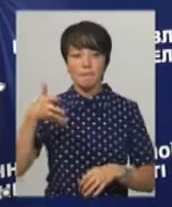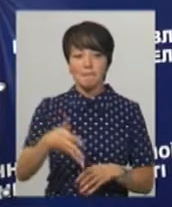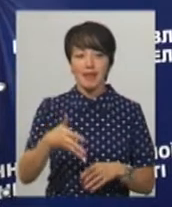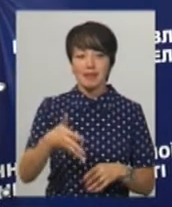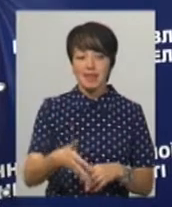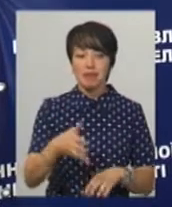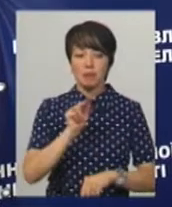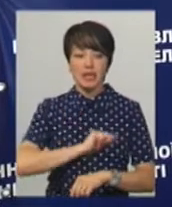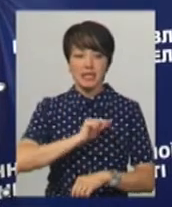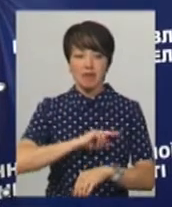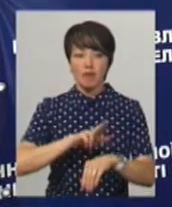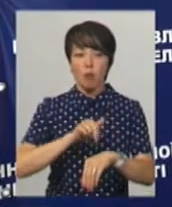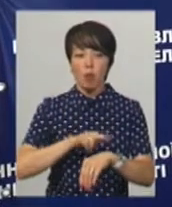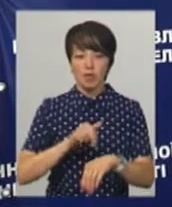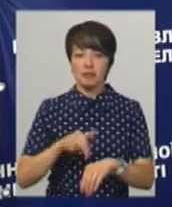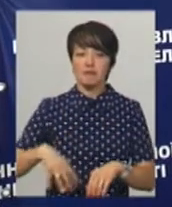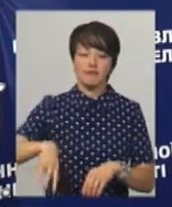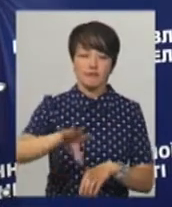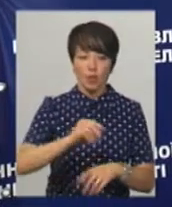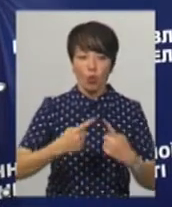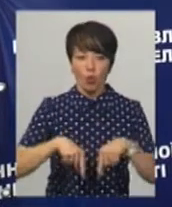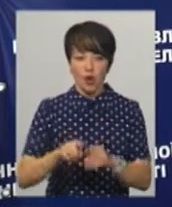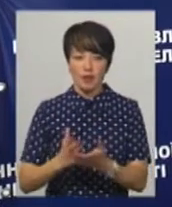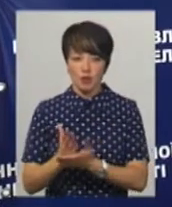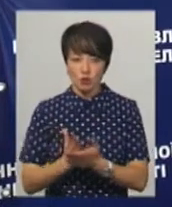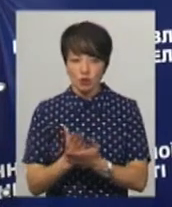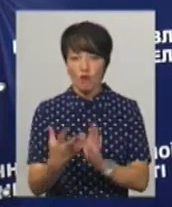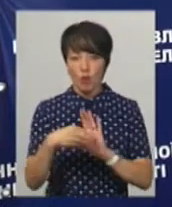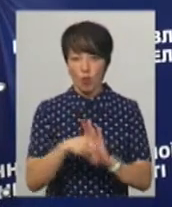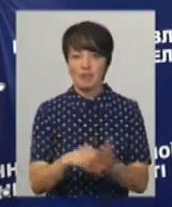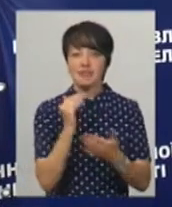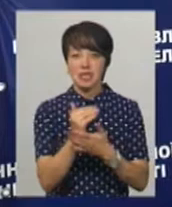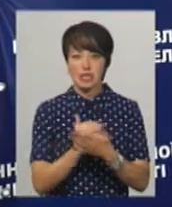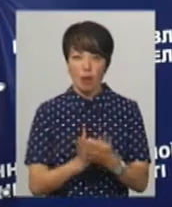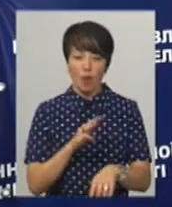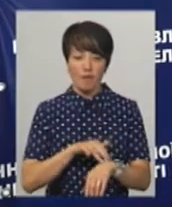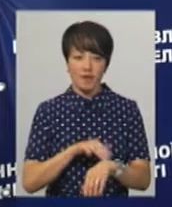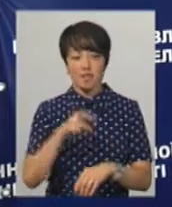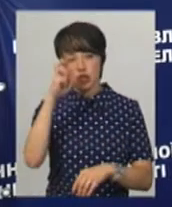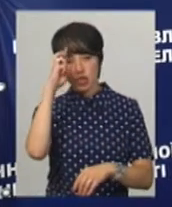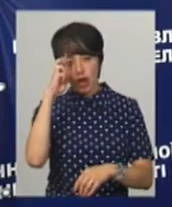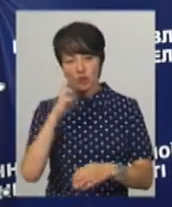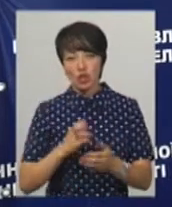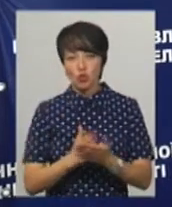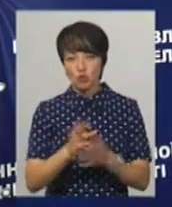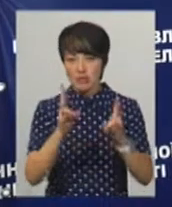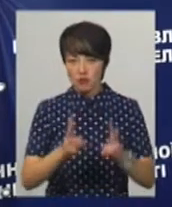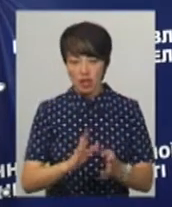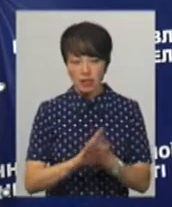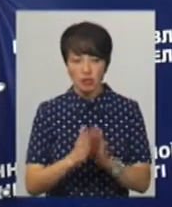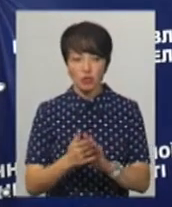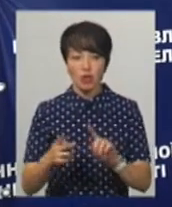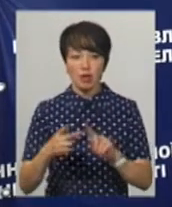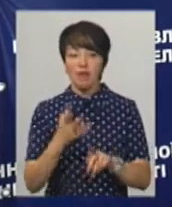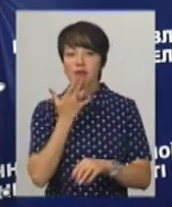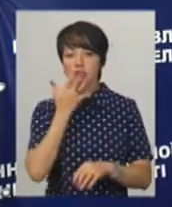співробітників всіх органів і служб, які входять в систему МВС. Це і Державна служба з надзвичайних ситуацій, і